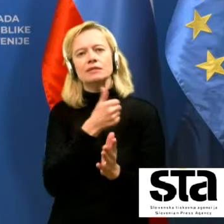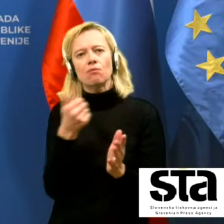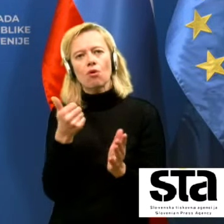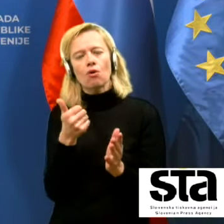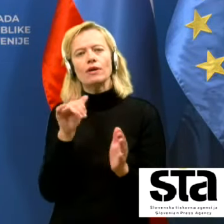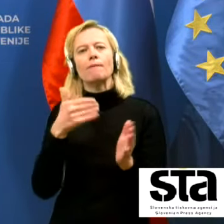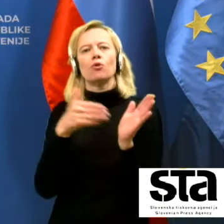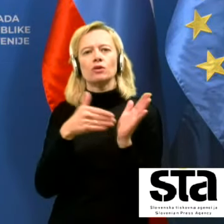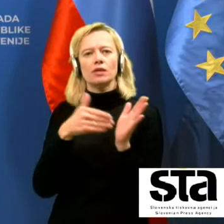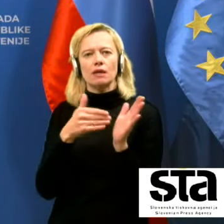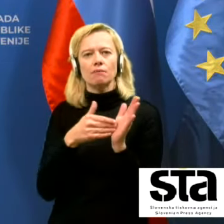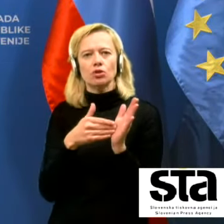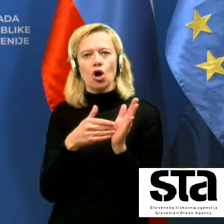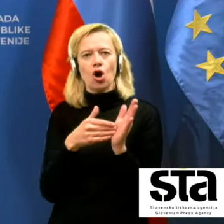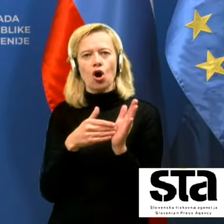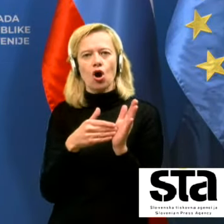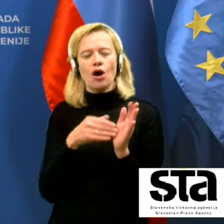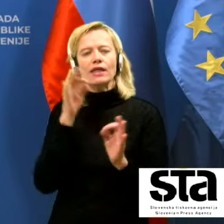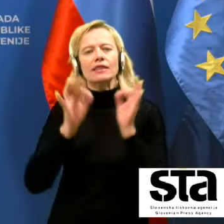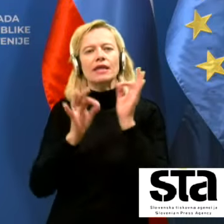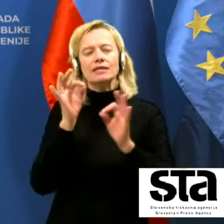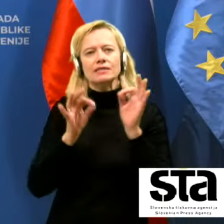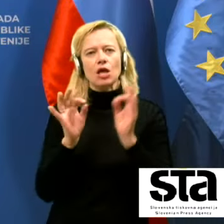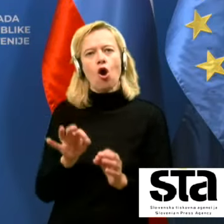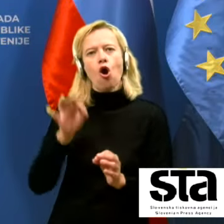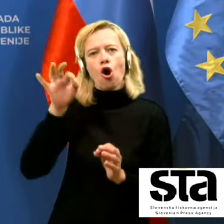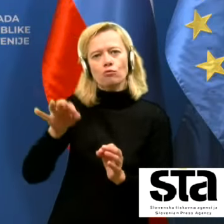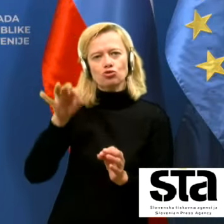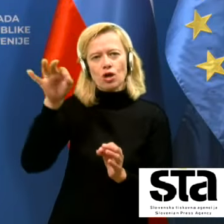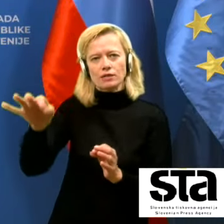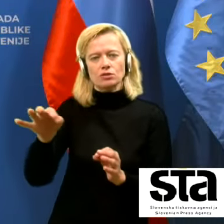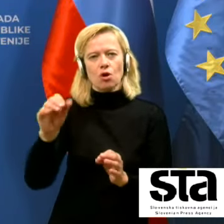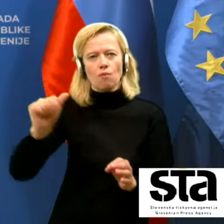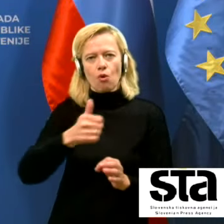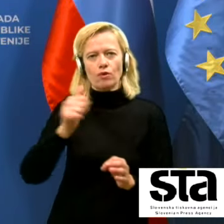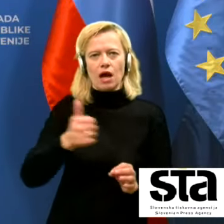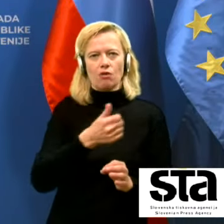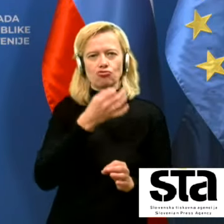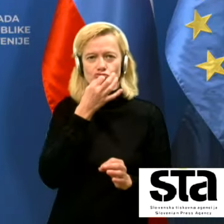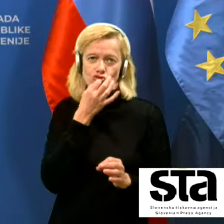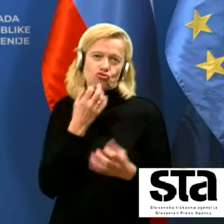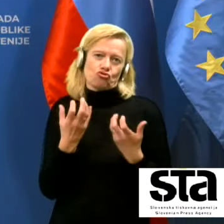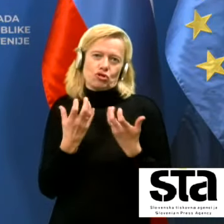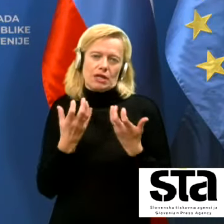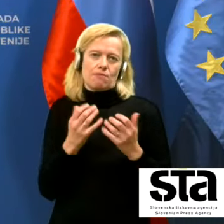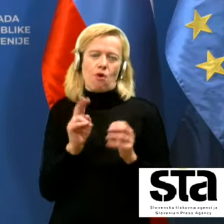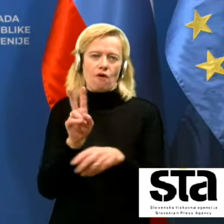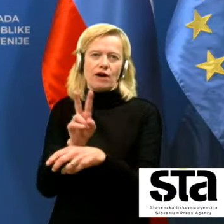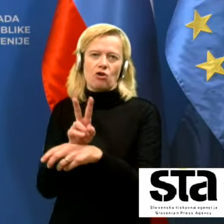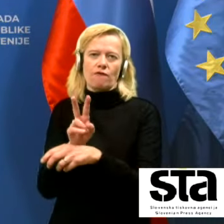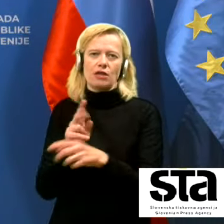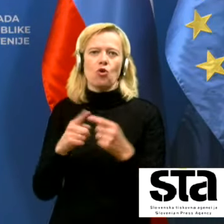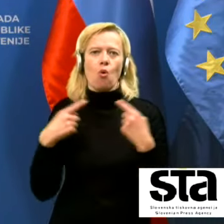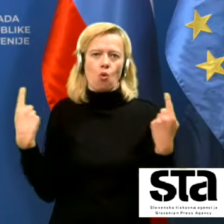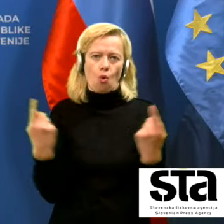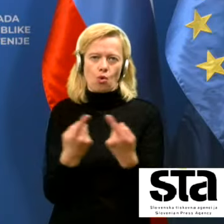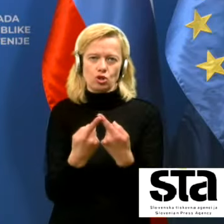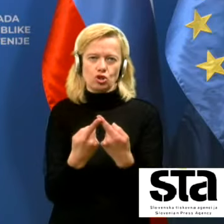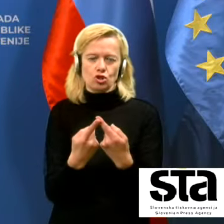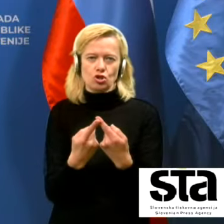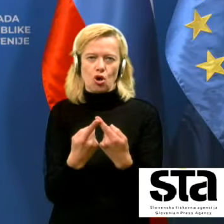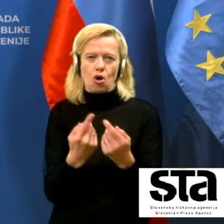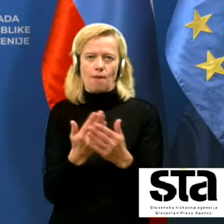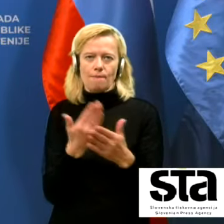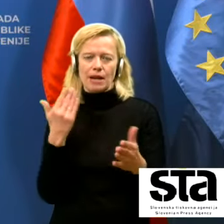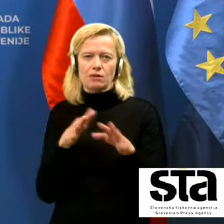potrebno te teste občasno ponavljati, če želimo varovati svojo okolico in okolje pred širjenjem okužbe in k